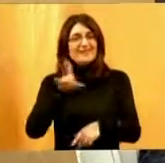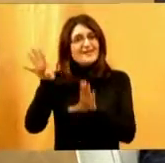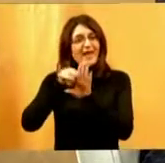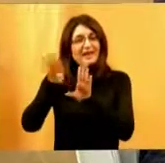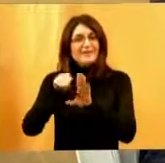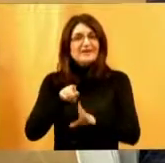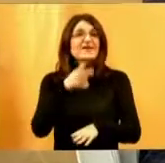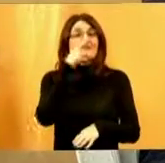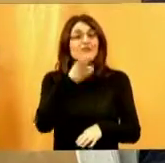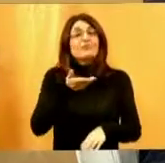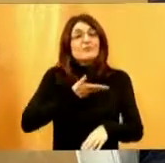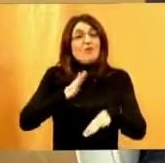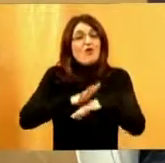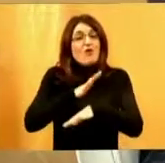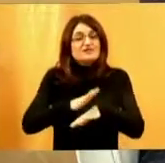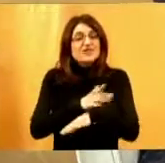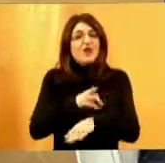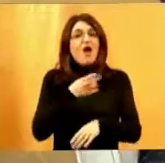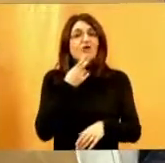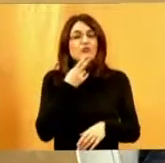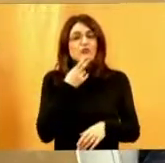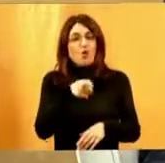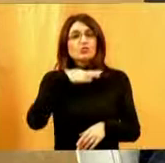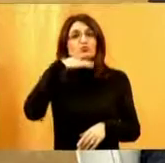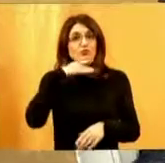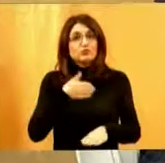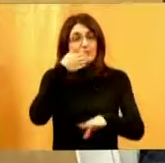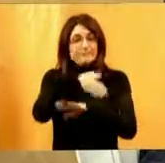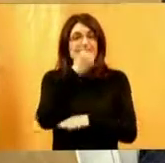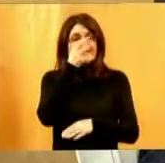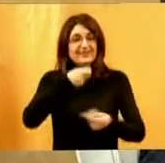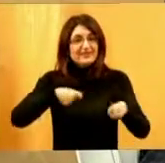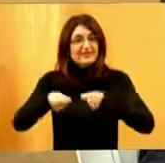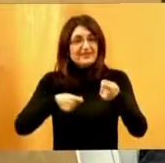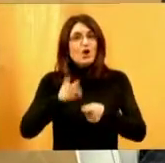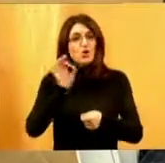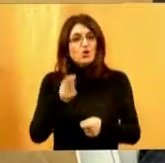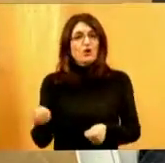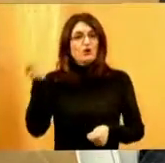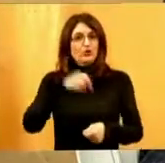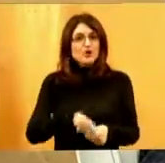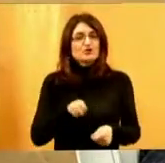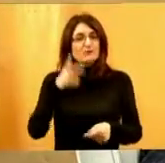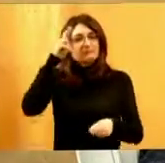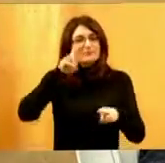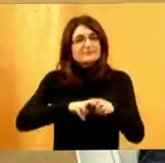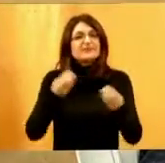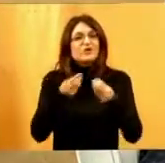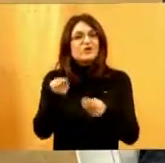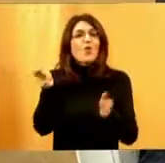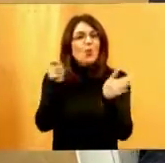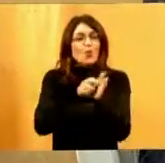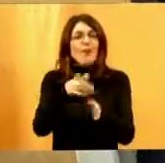Vidite, sensibilizirajte se, a vi koji u subotu dođete na Cvjetni trg, dobro ste došli, odlučite nešto i